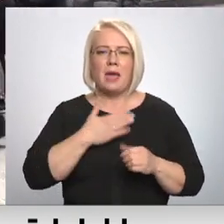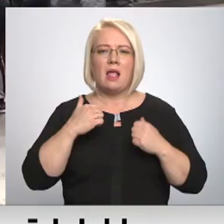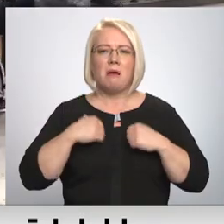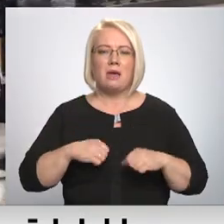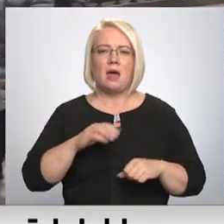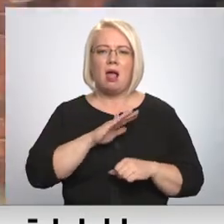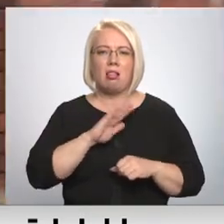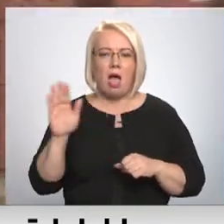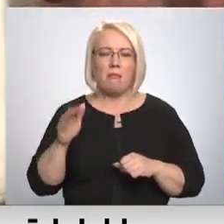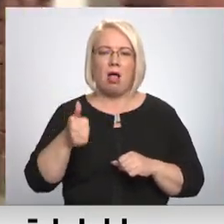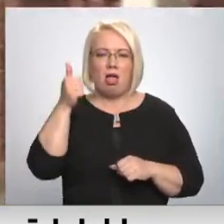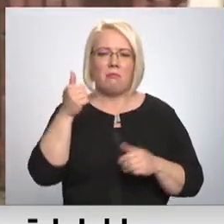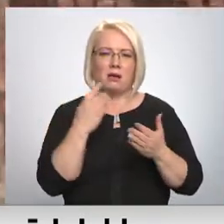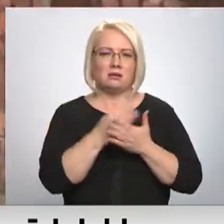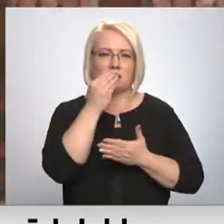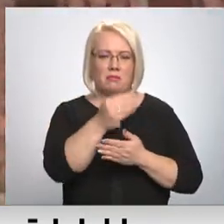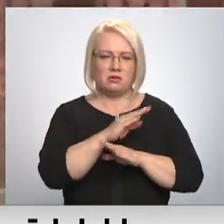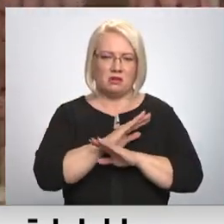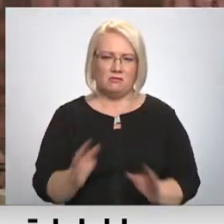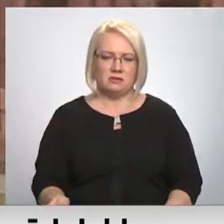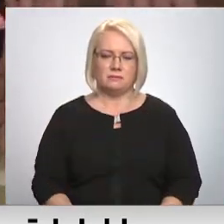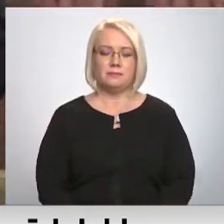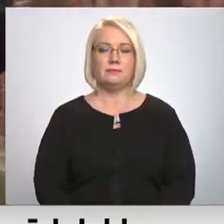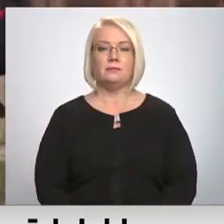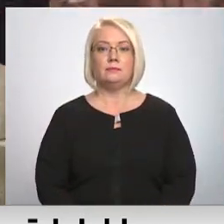atmaksāta. Agnese Kuplēni, Jānis Goldbergs, Aigars Brečs, TV, Kurzemē.